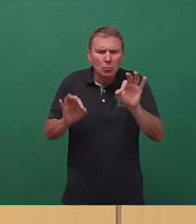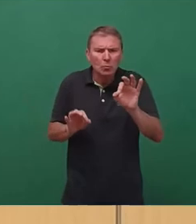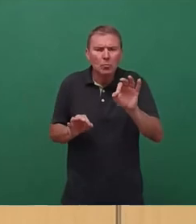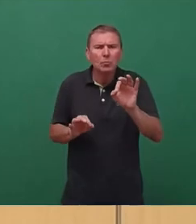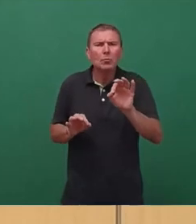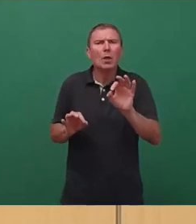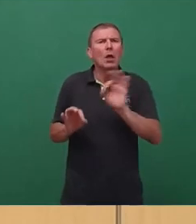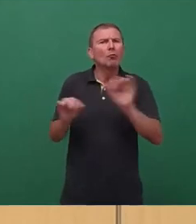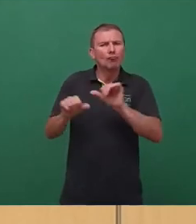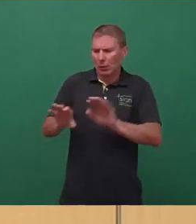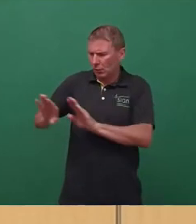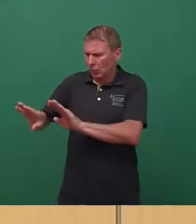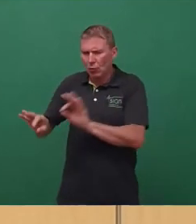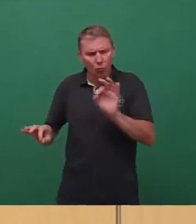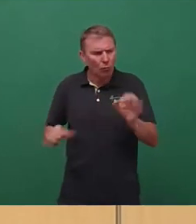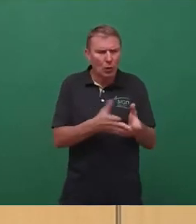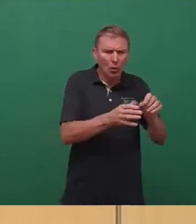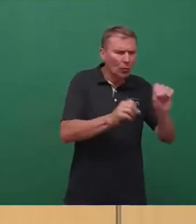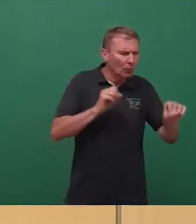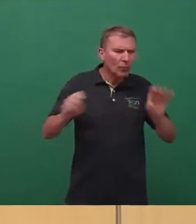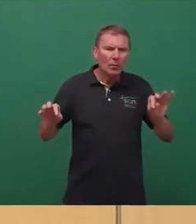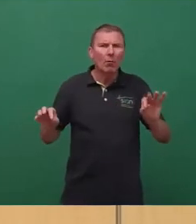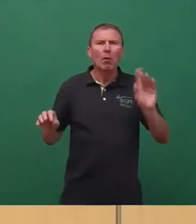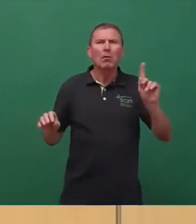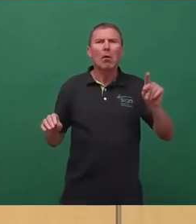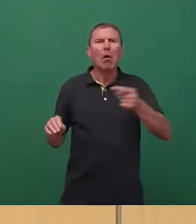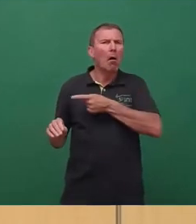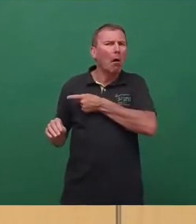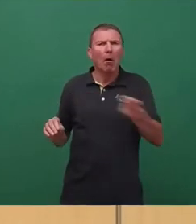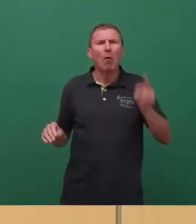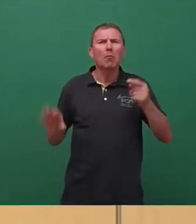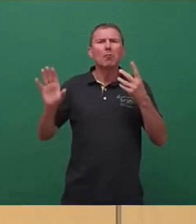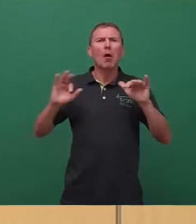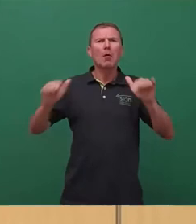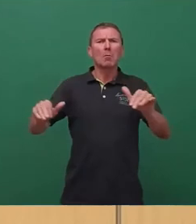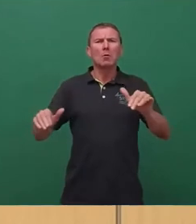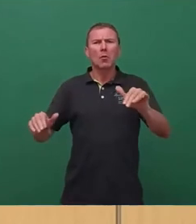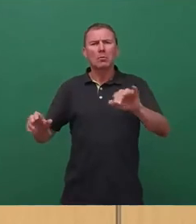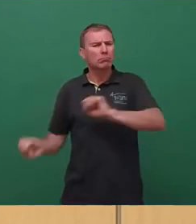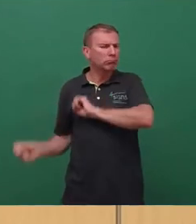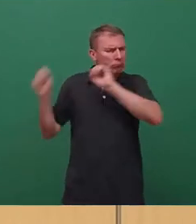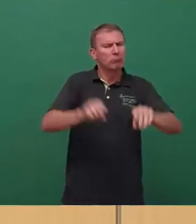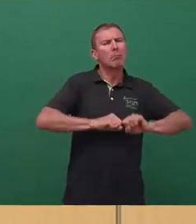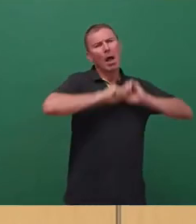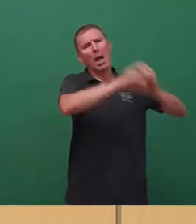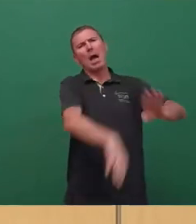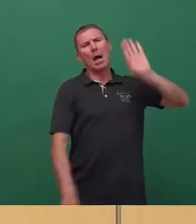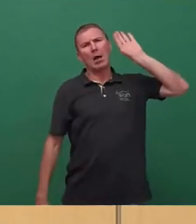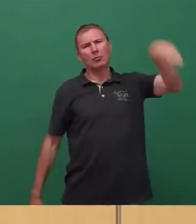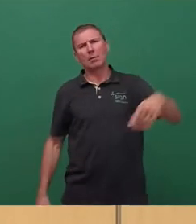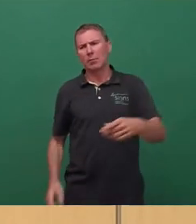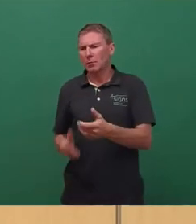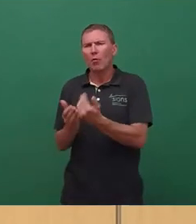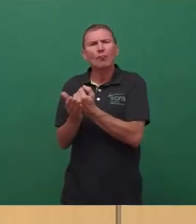ins Kröpfchen, die Guten ins Töpfchen. Man hat gleich die ganzen 109 Millionen ins Kröpfchen gepackt. Fürs Töpfchen bleibt dann nichts mehr